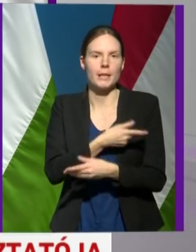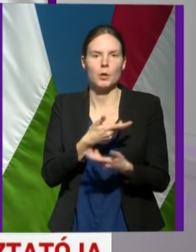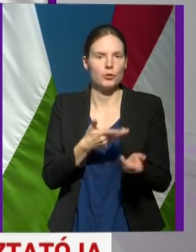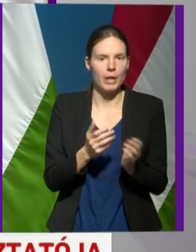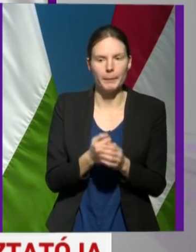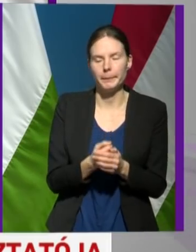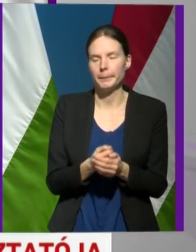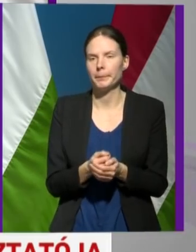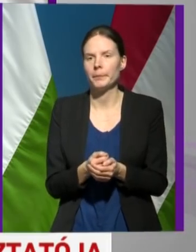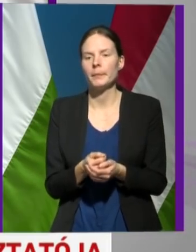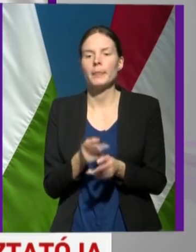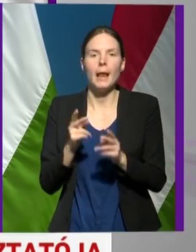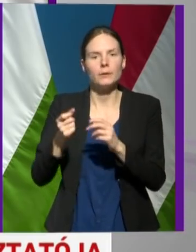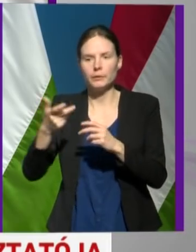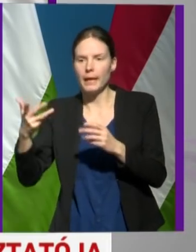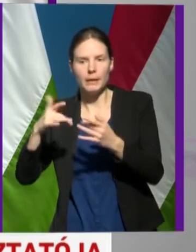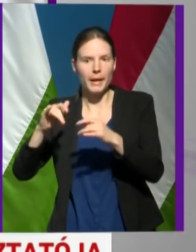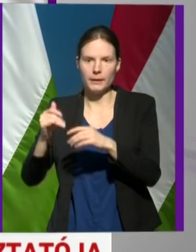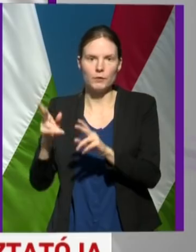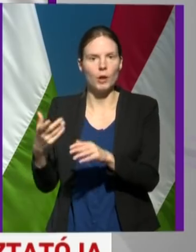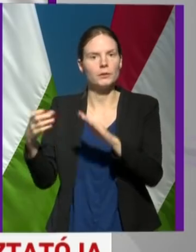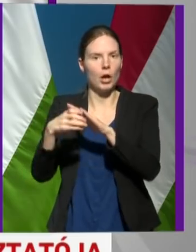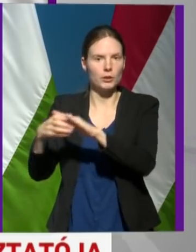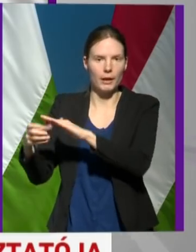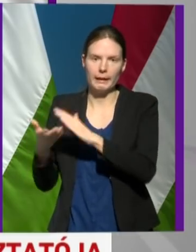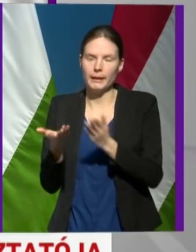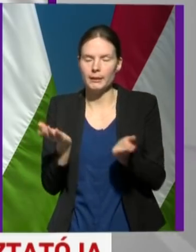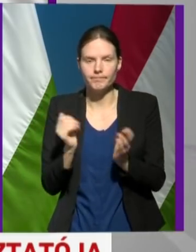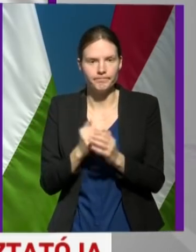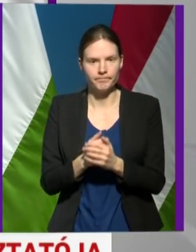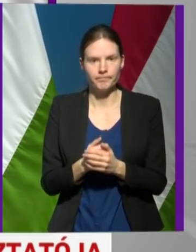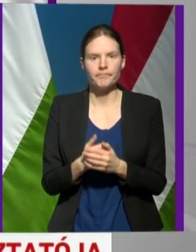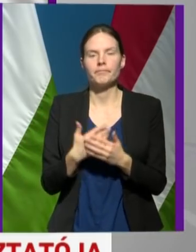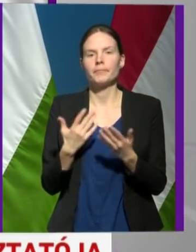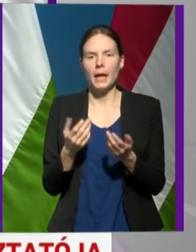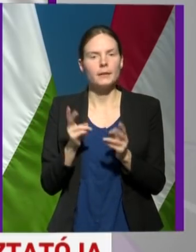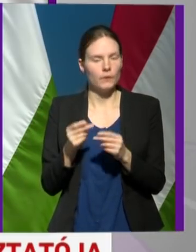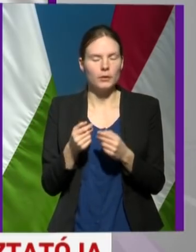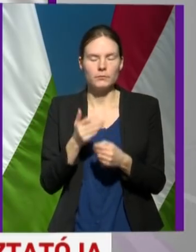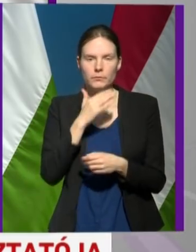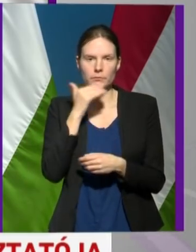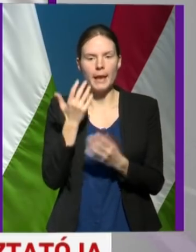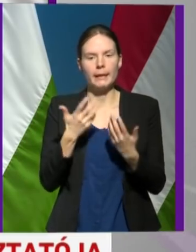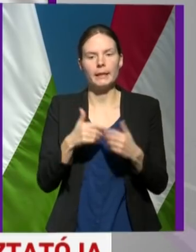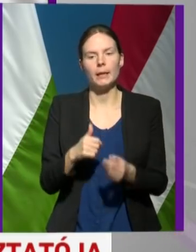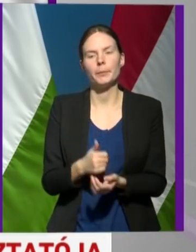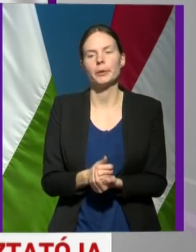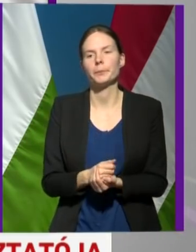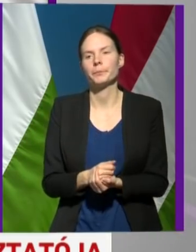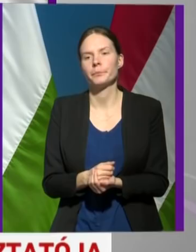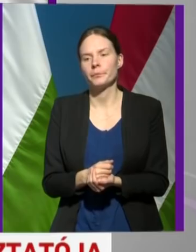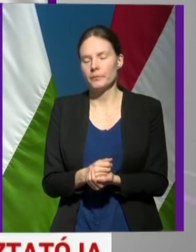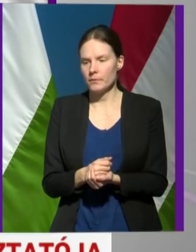egyéb helyeken is még van. Tehát tudok róla, hogy jelen pillanatban bőségesen. Modellkísérletek